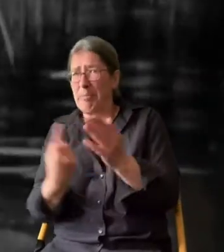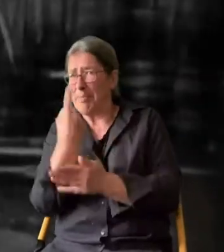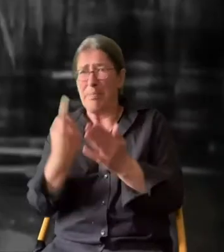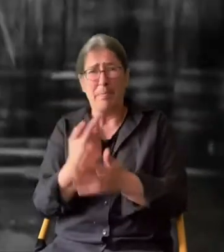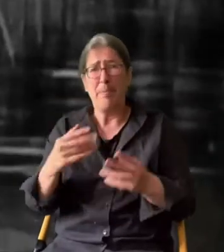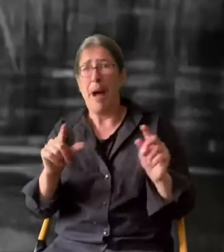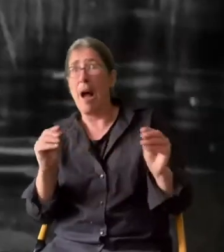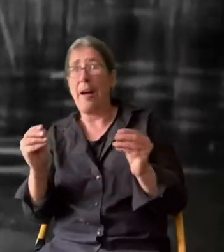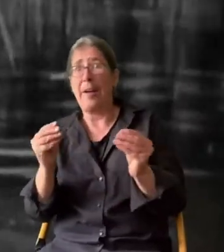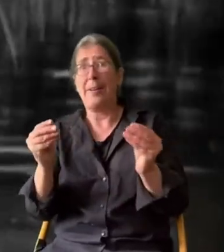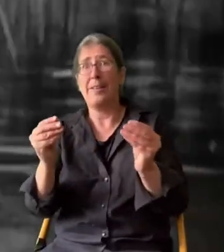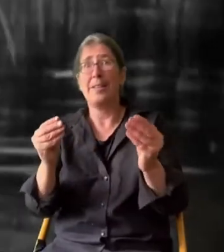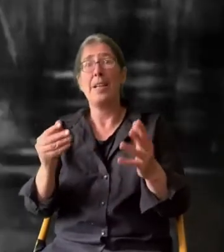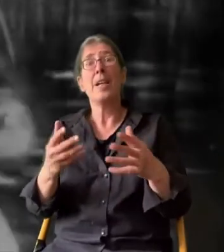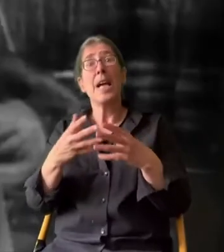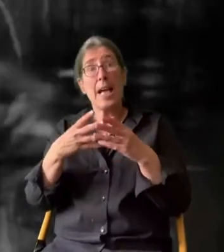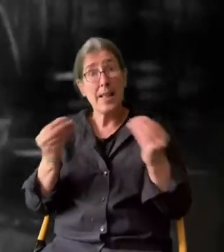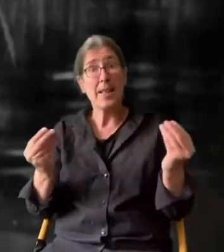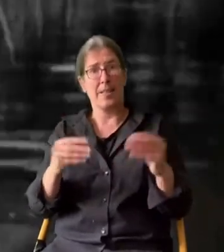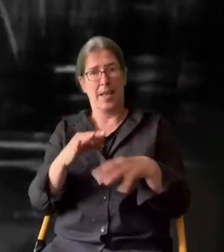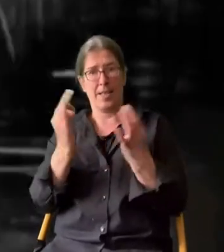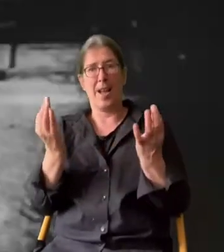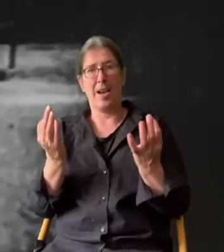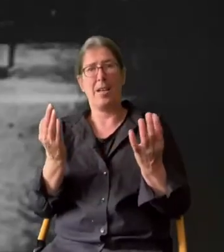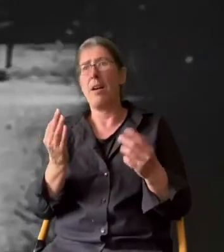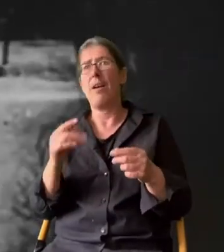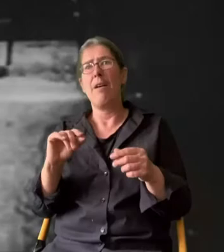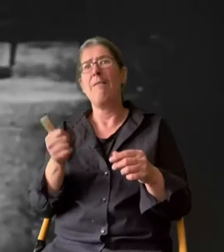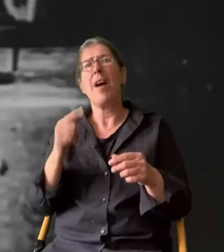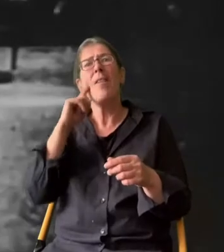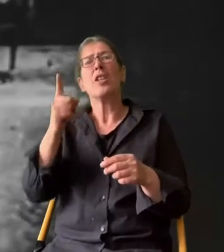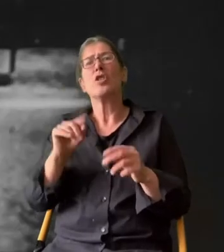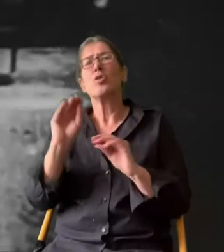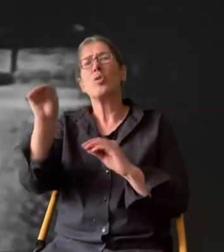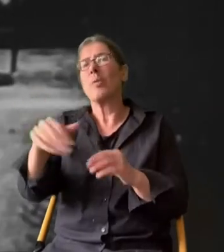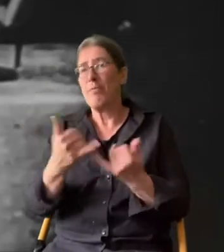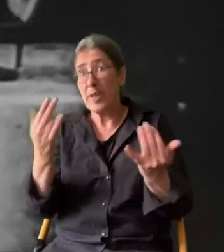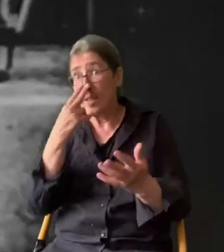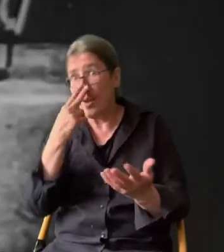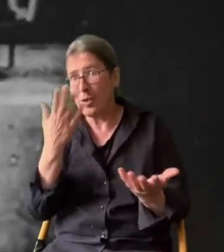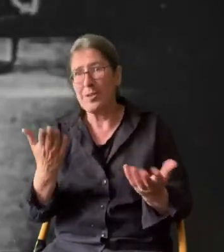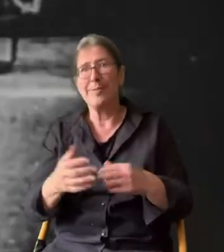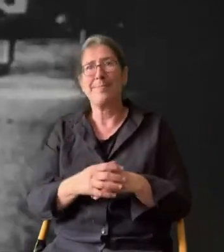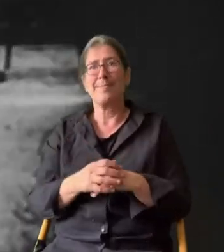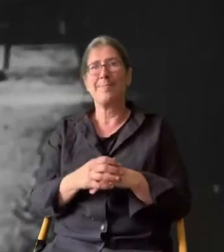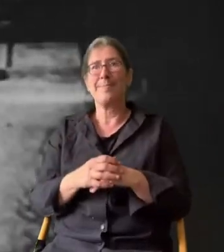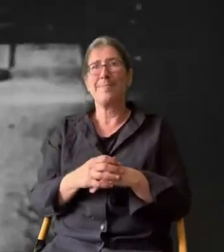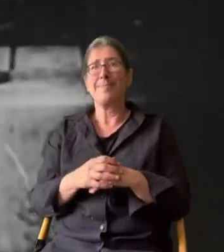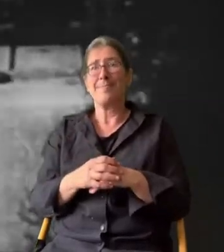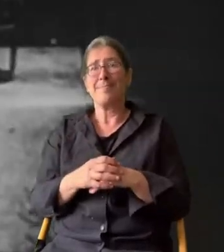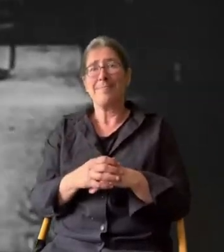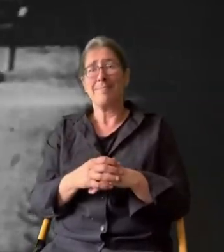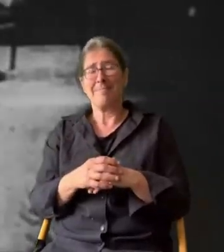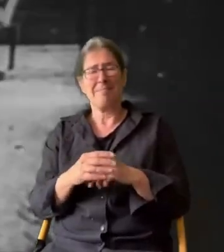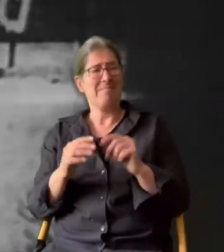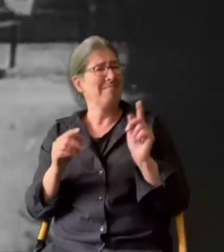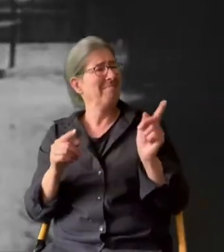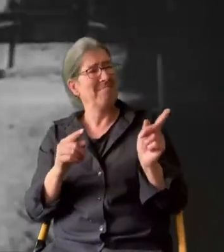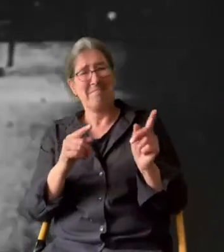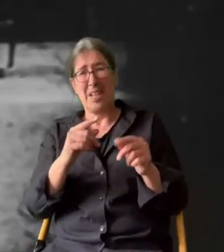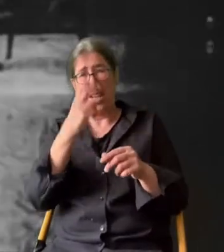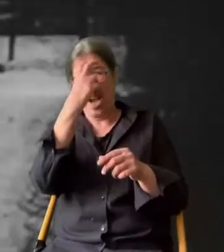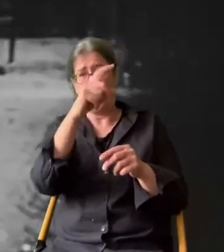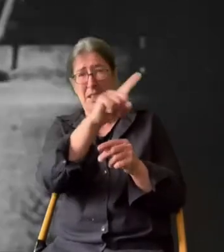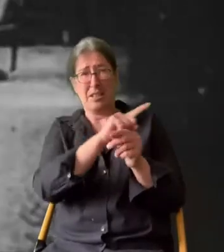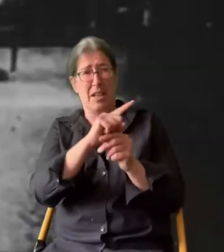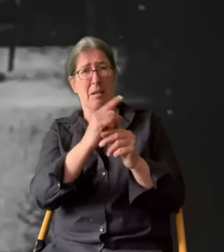Neues, noch nie Dagewesenes. Genieße den Tag. Wer weiß, was die Zukunft bringt? Der staubige Muff